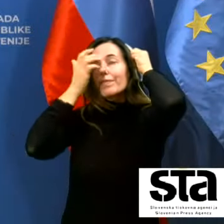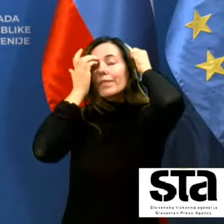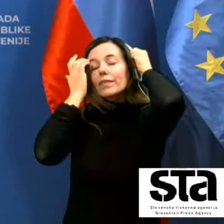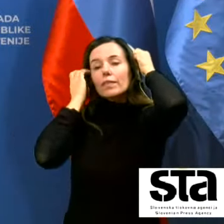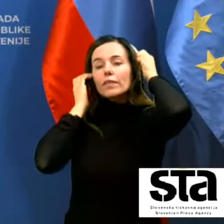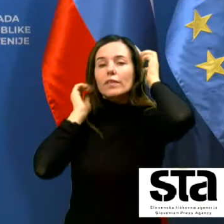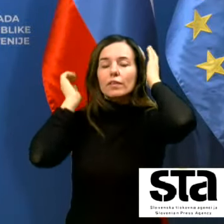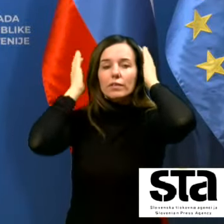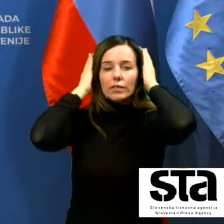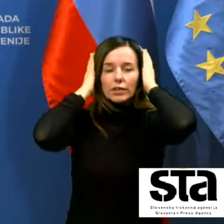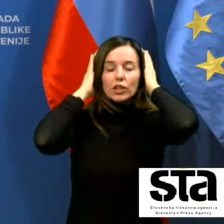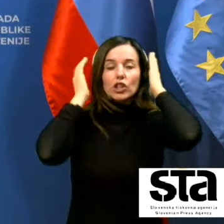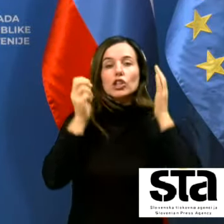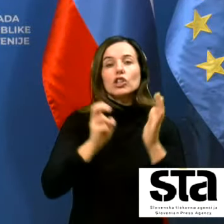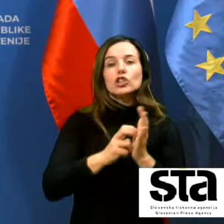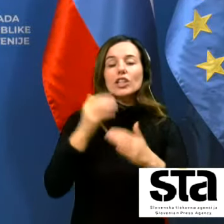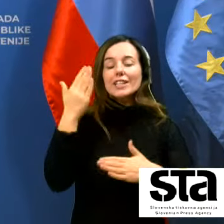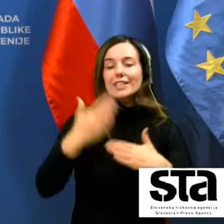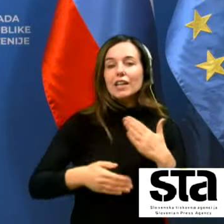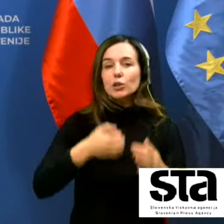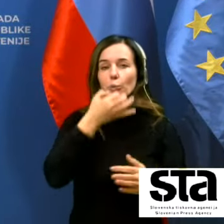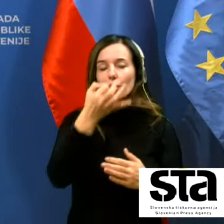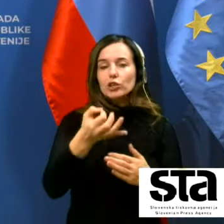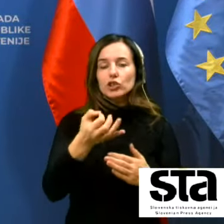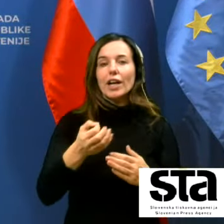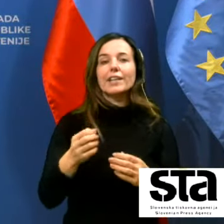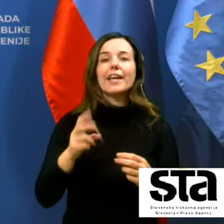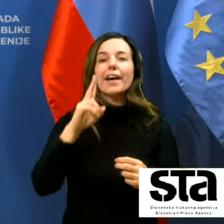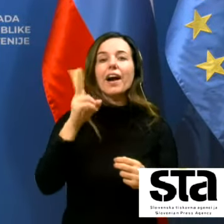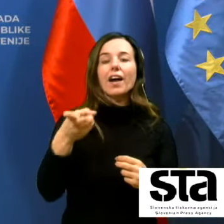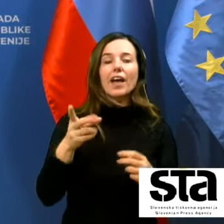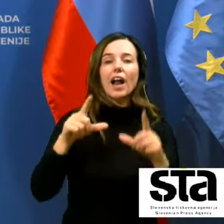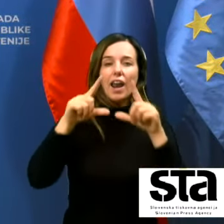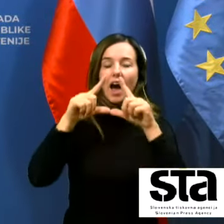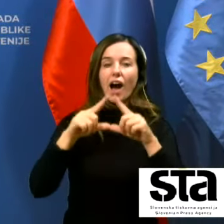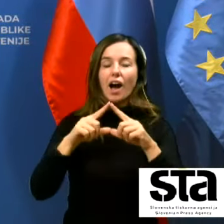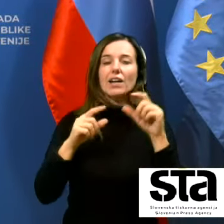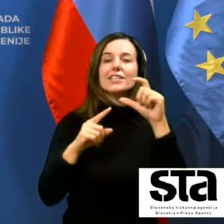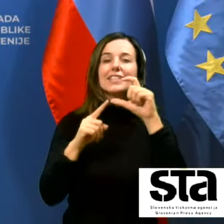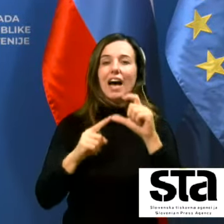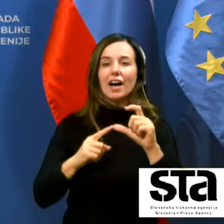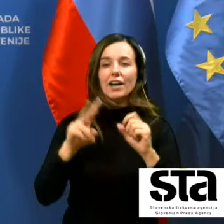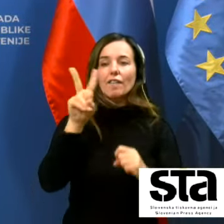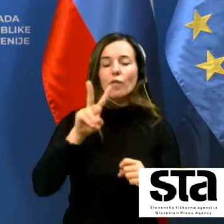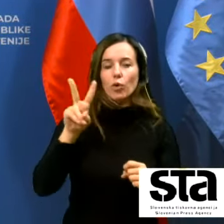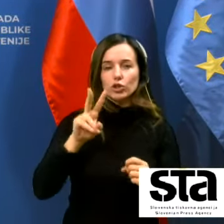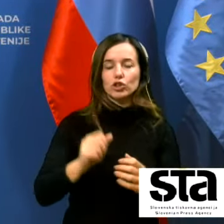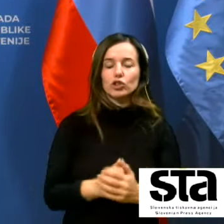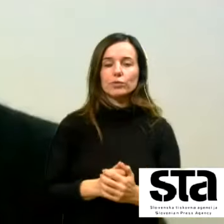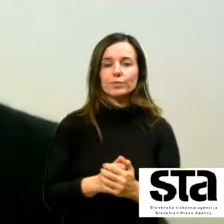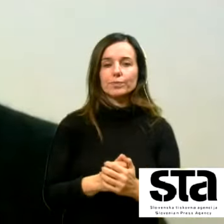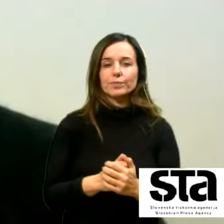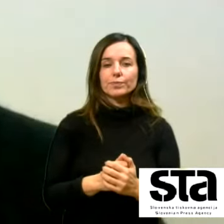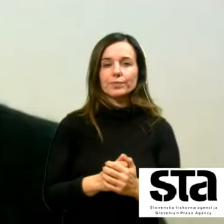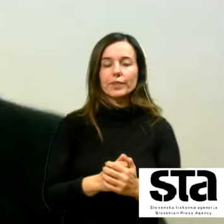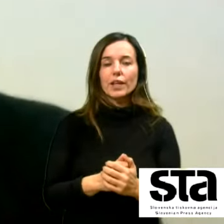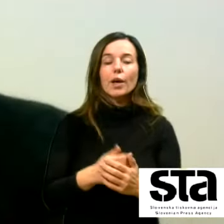gospoda ministra zadnje vprašanje bo zastavila gospa Sara Volčic za svetna kanalova